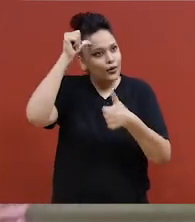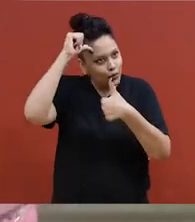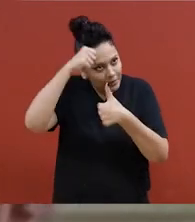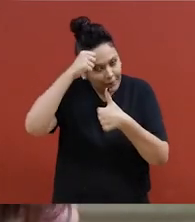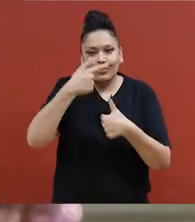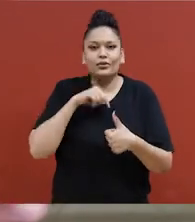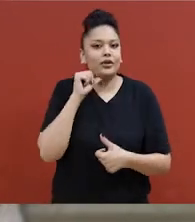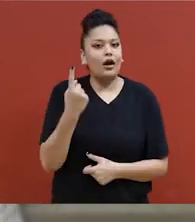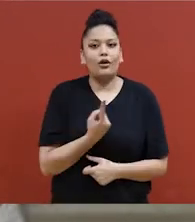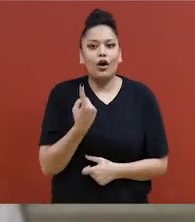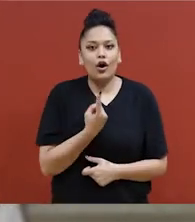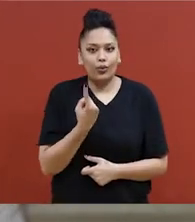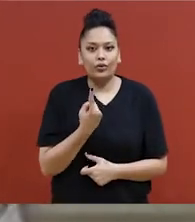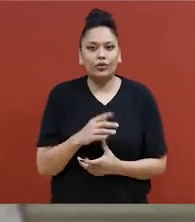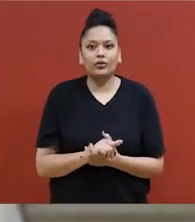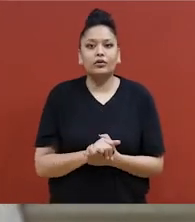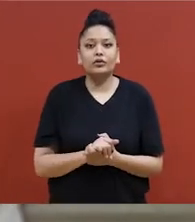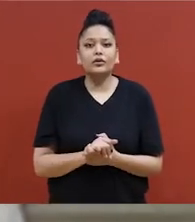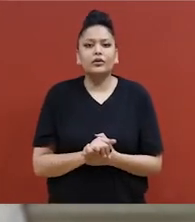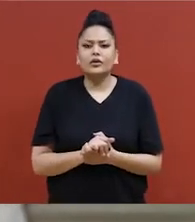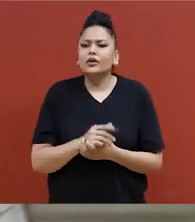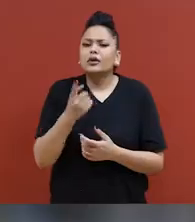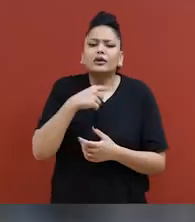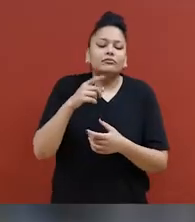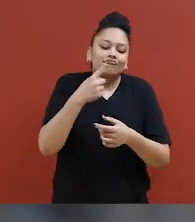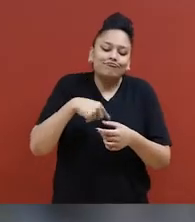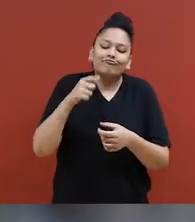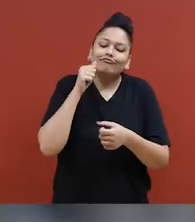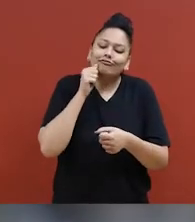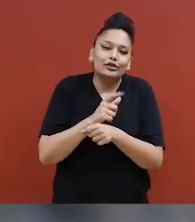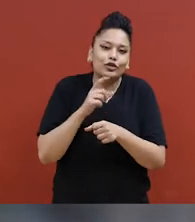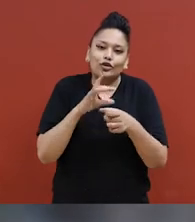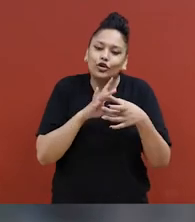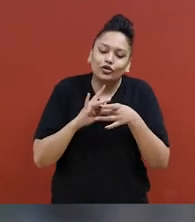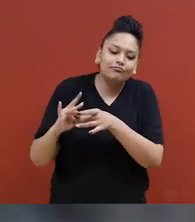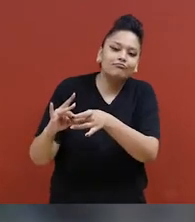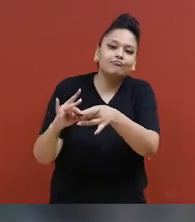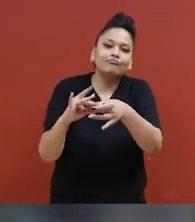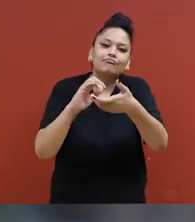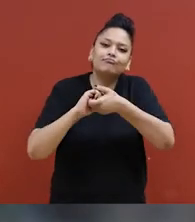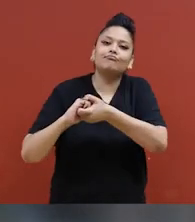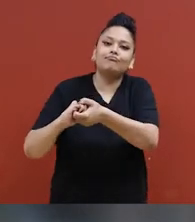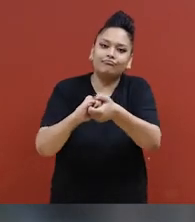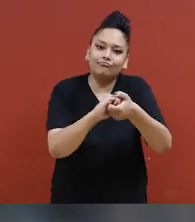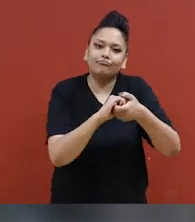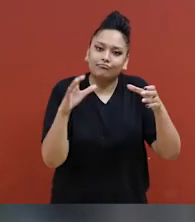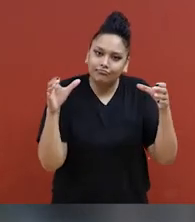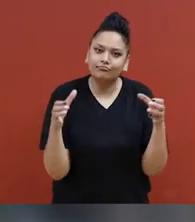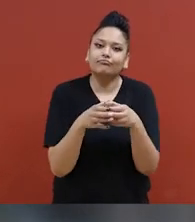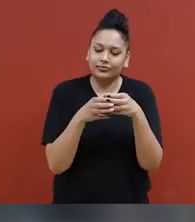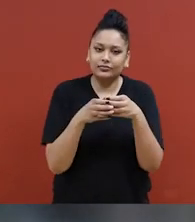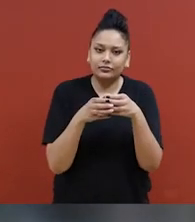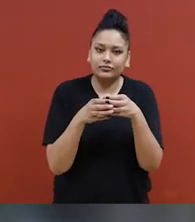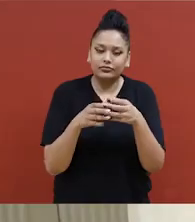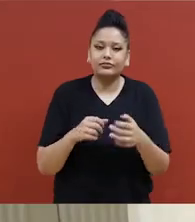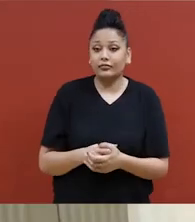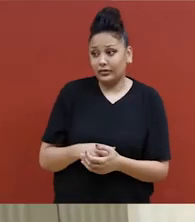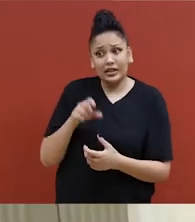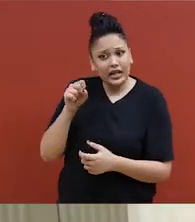tu n'es pas seule. La sororité, la sororité, on est des sœurs, pas vrai? Et pourtant, on nous dit qu'il n'y que nous.